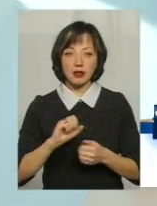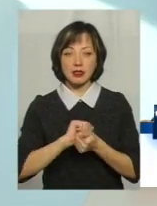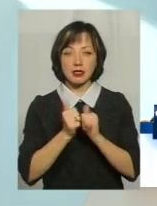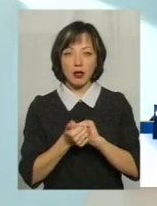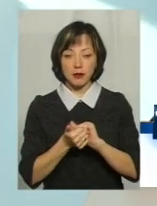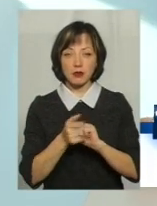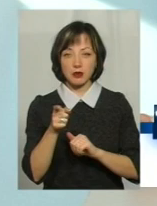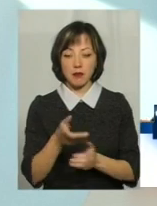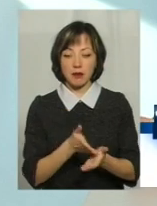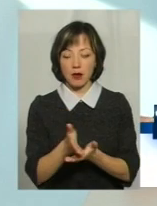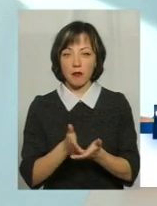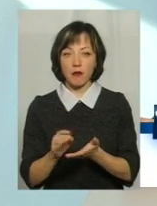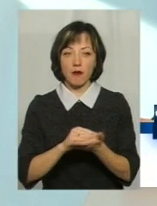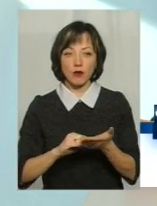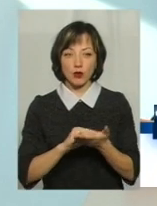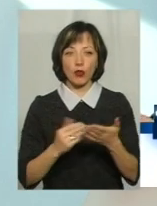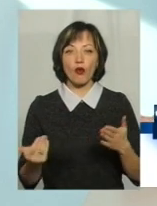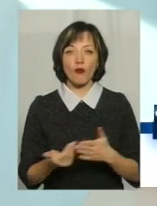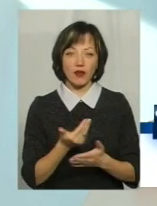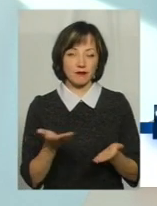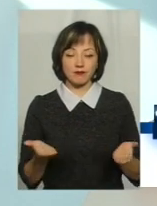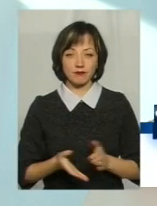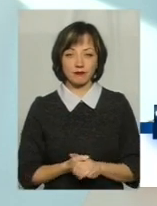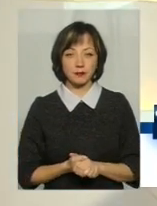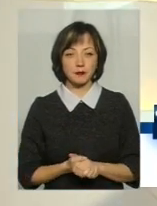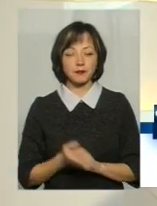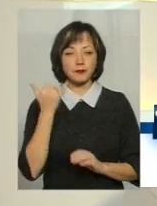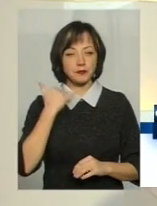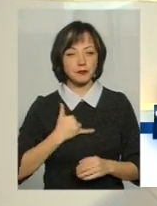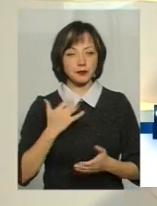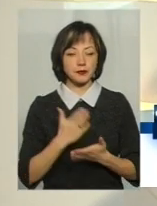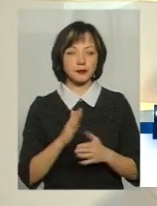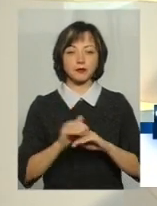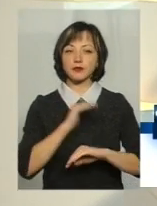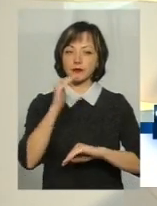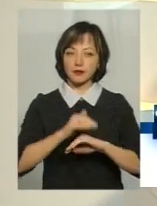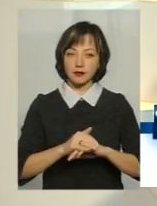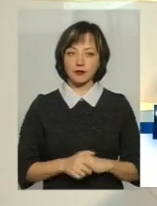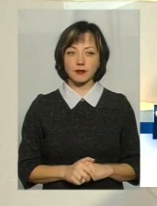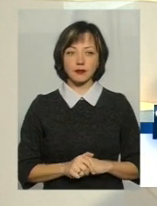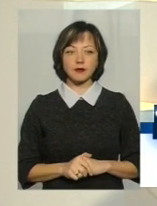нього його маршрути повторюють нові маршрути. Я зрозумію, на ще один дзвіночок. Доброго вечора.